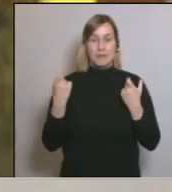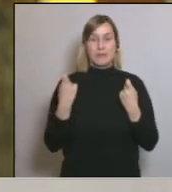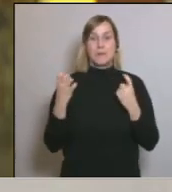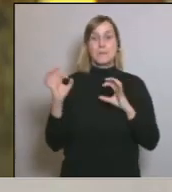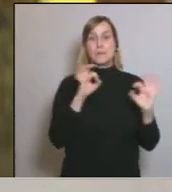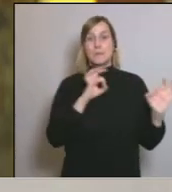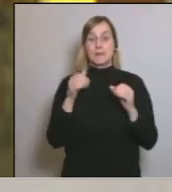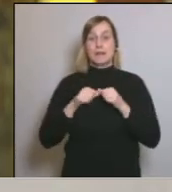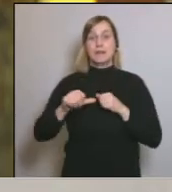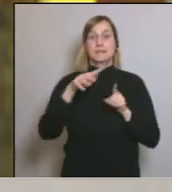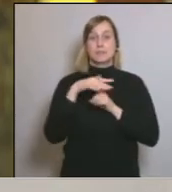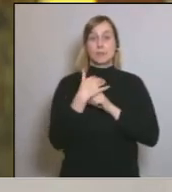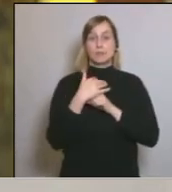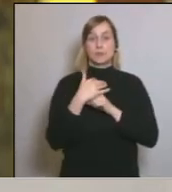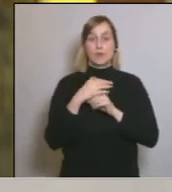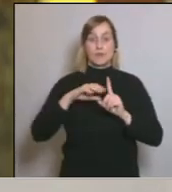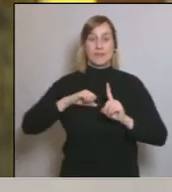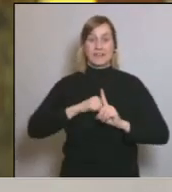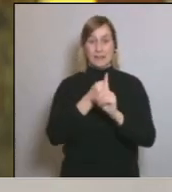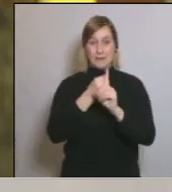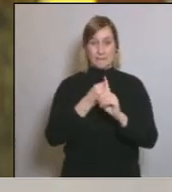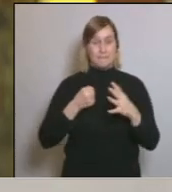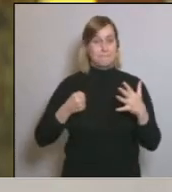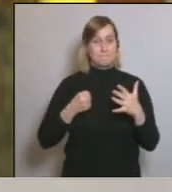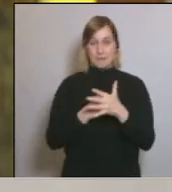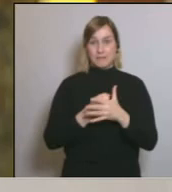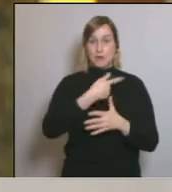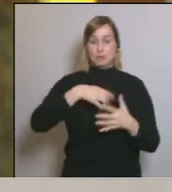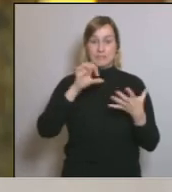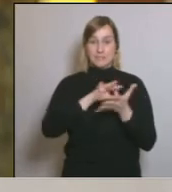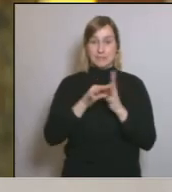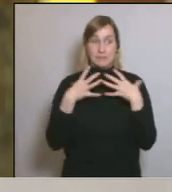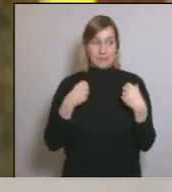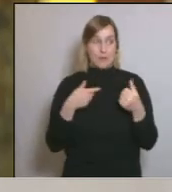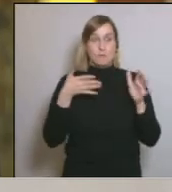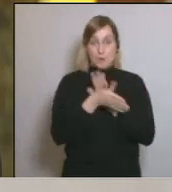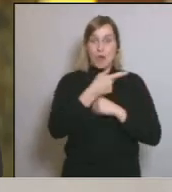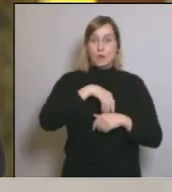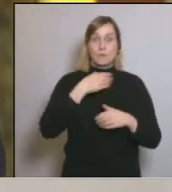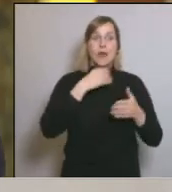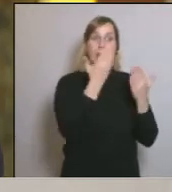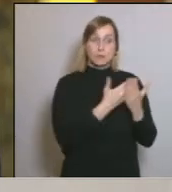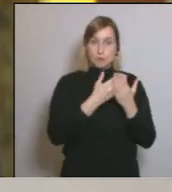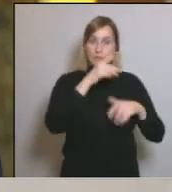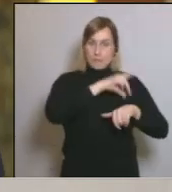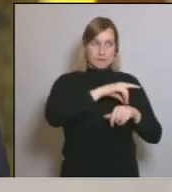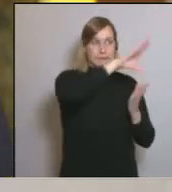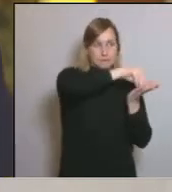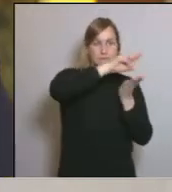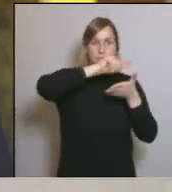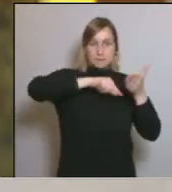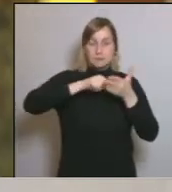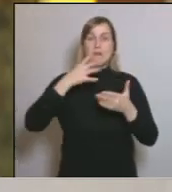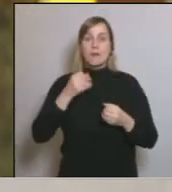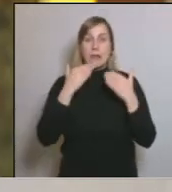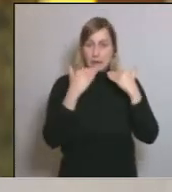d'estrès màxim del nostre sistema sanitari. Doncs hem començat a reclutar els estudiants de Medicina, i moltíssimes gràcies, estudiants de